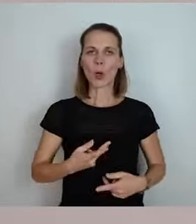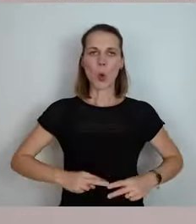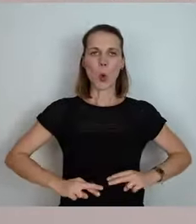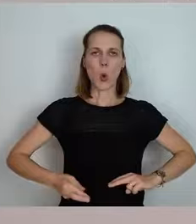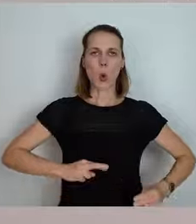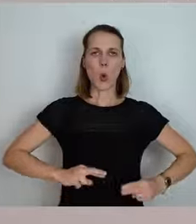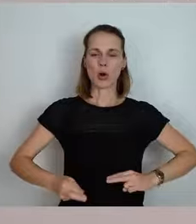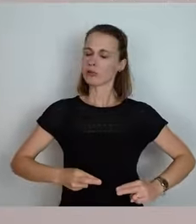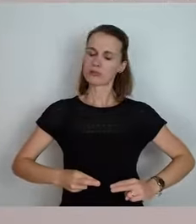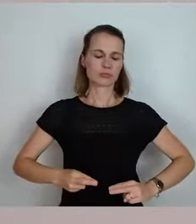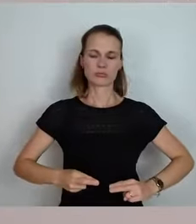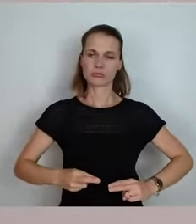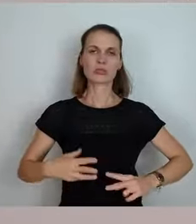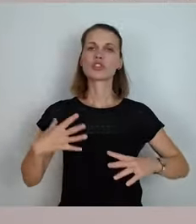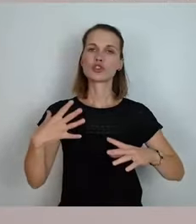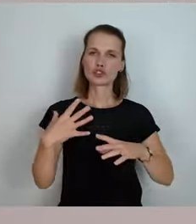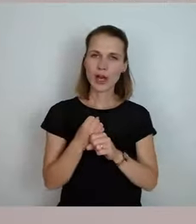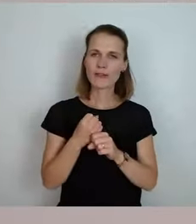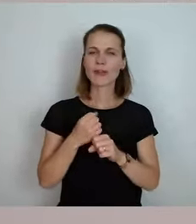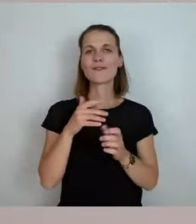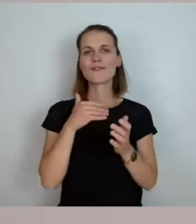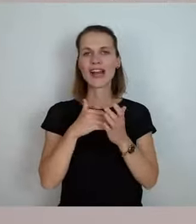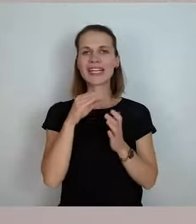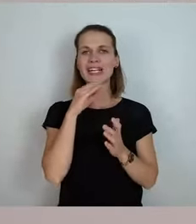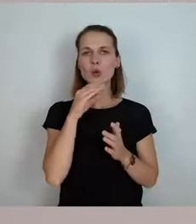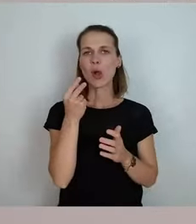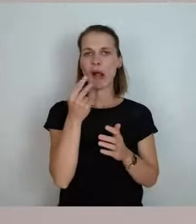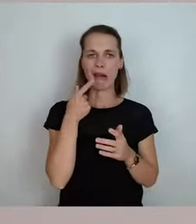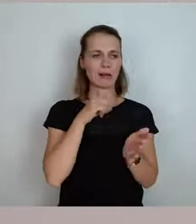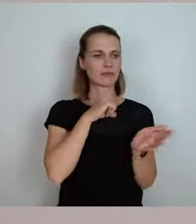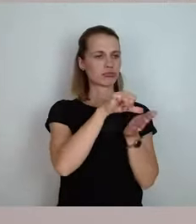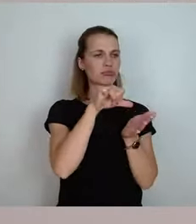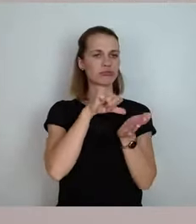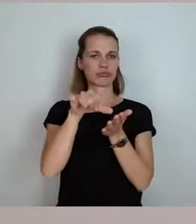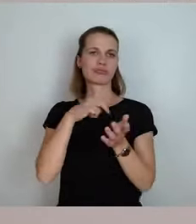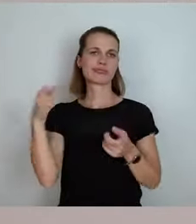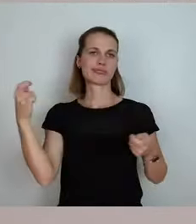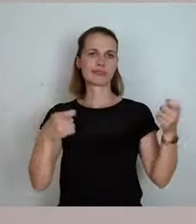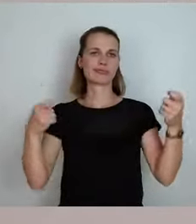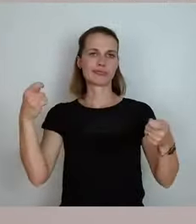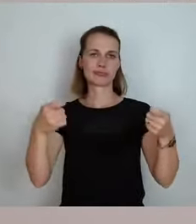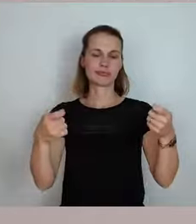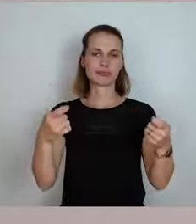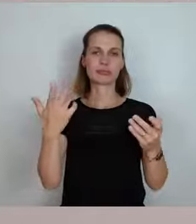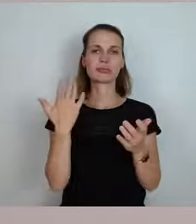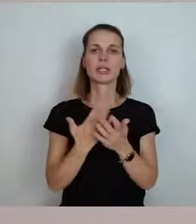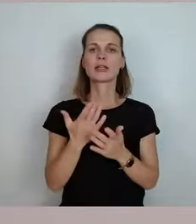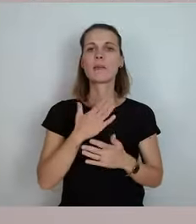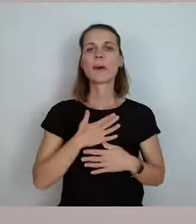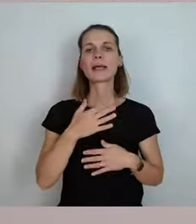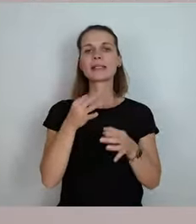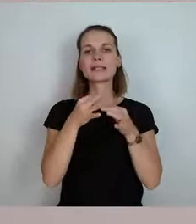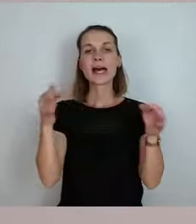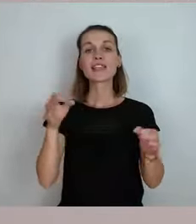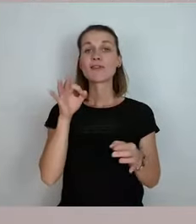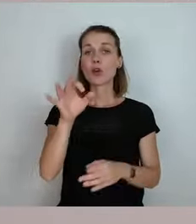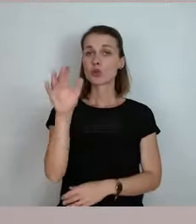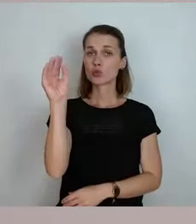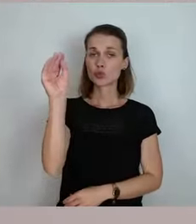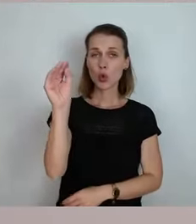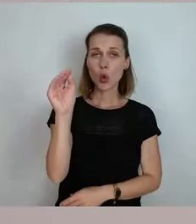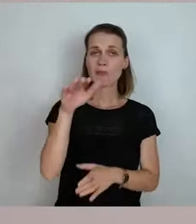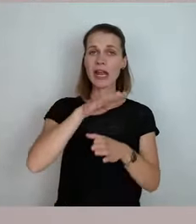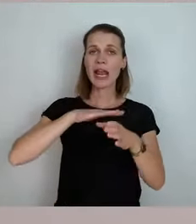ausreichend sein, um die Dinge hinzukriegen. Und das wäre jetzt auch mein Satz für die Zukunft, auch ländlicher Raum,